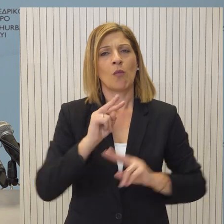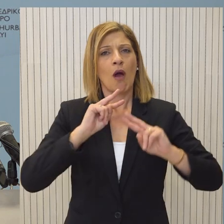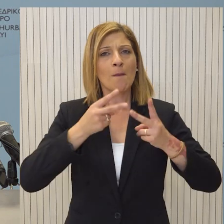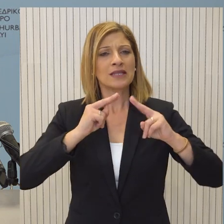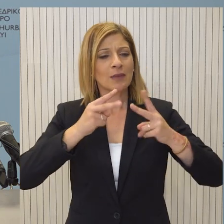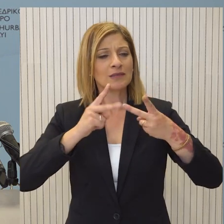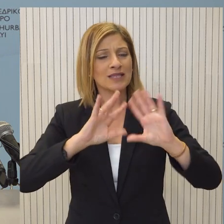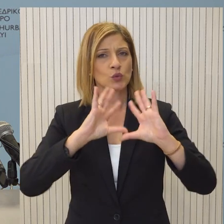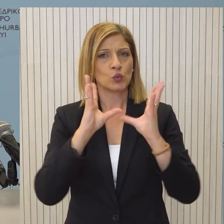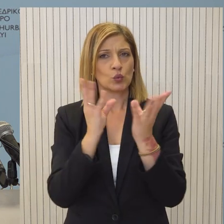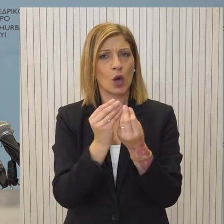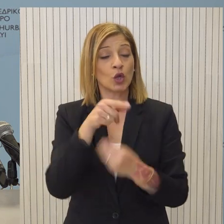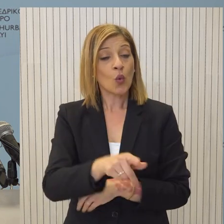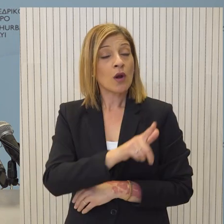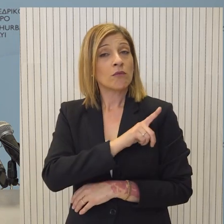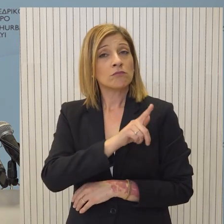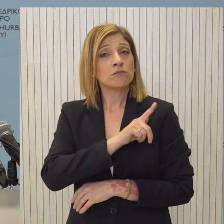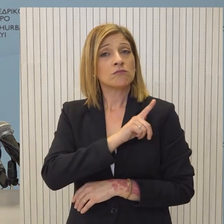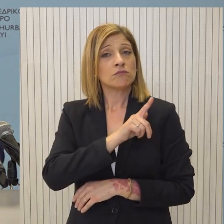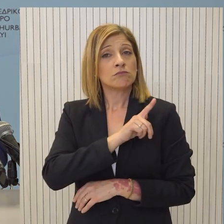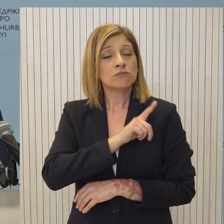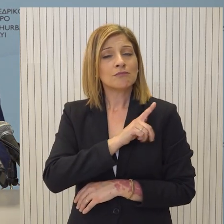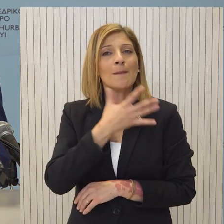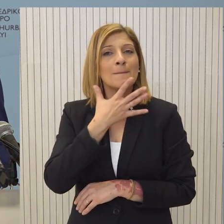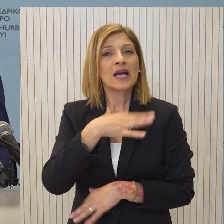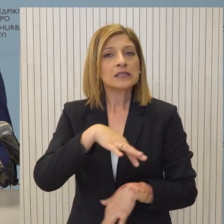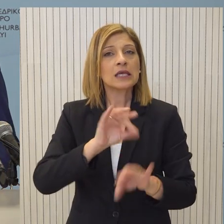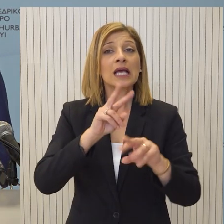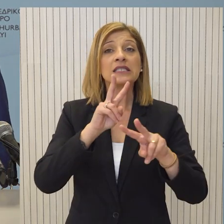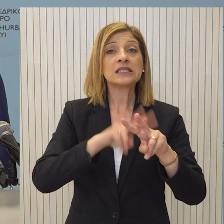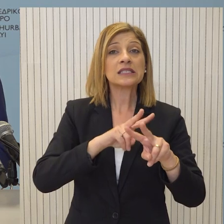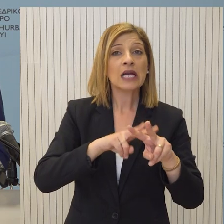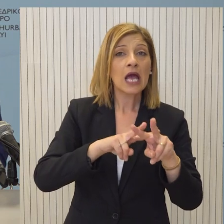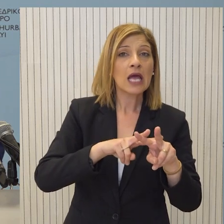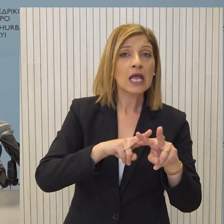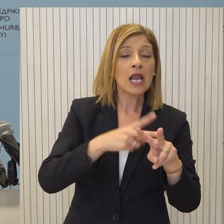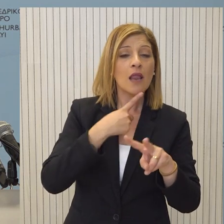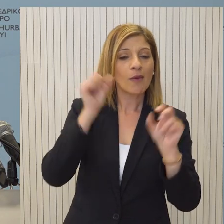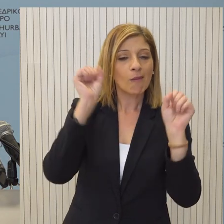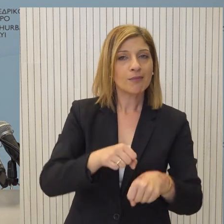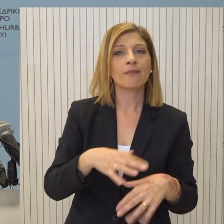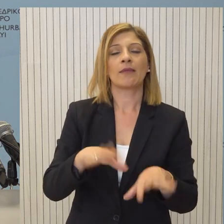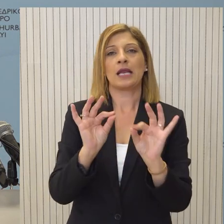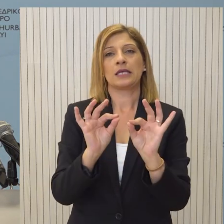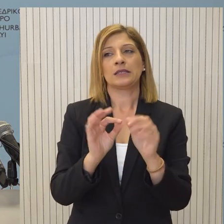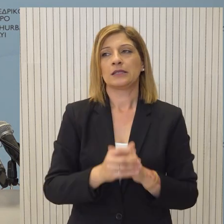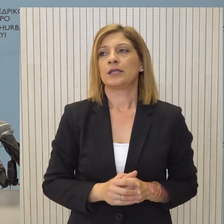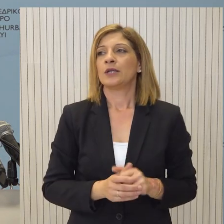όλων αυτών των ζητημάτων και αυτό που απομένει αυτή τη στιγμή είναι το πράσινο φως και από πλευράς του Ισραήλ για να μπορεί να τεθεί σε εφαρμογή η πρωτοβουλία.